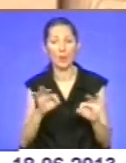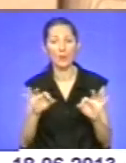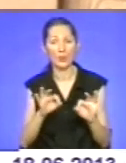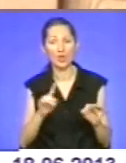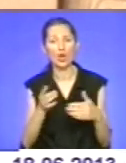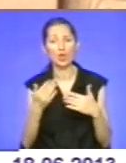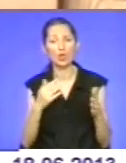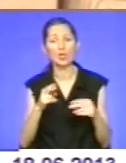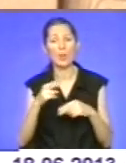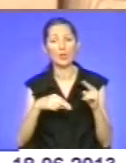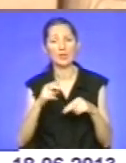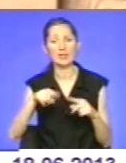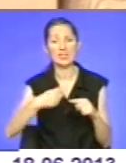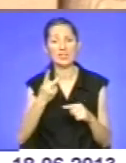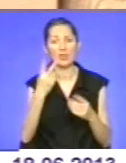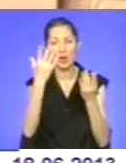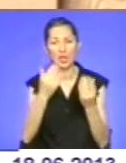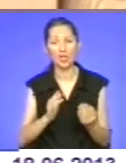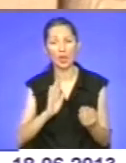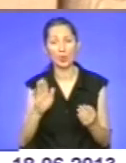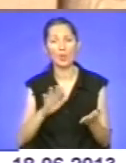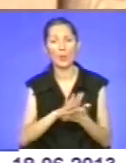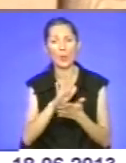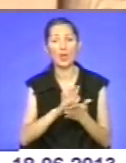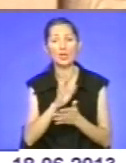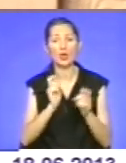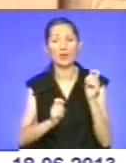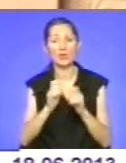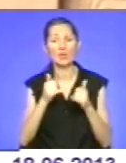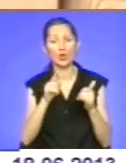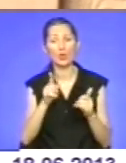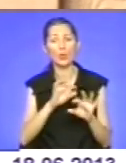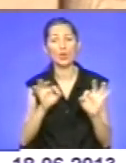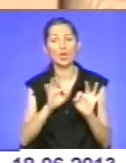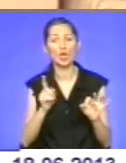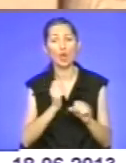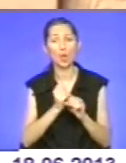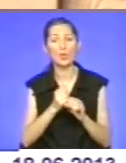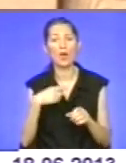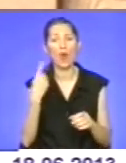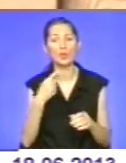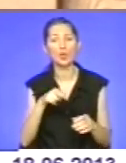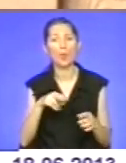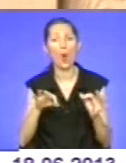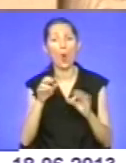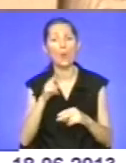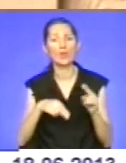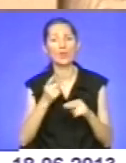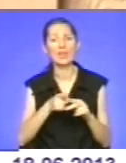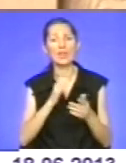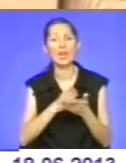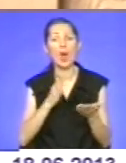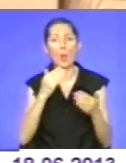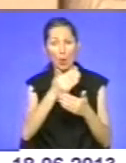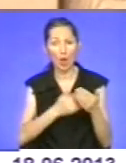через два дні відбудеться прес-конференція для того, щоб розказати, що робиться в області по будівництву, які є програми, соціальні ініціативи